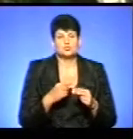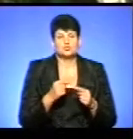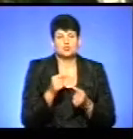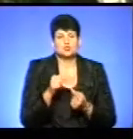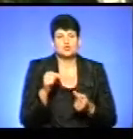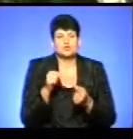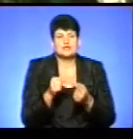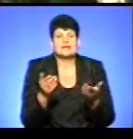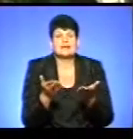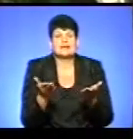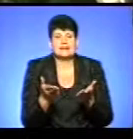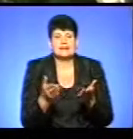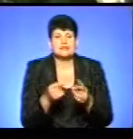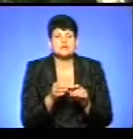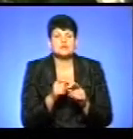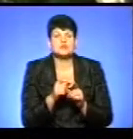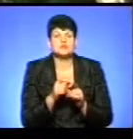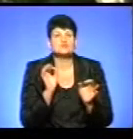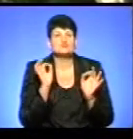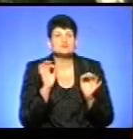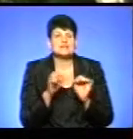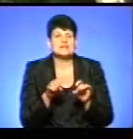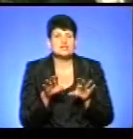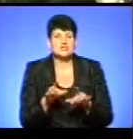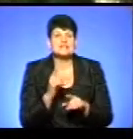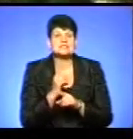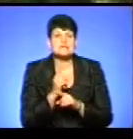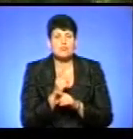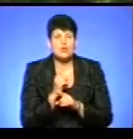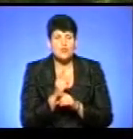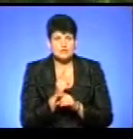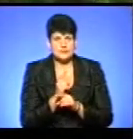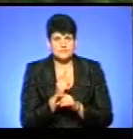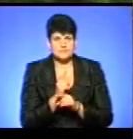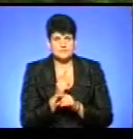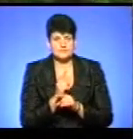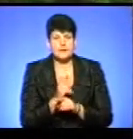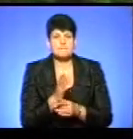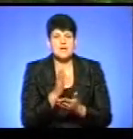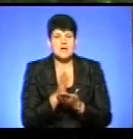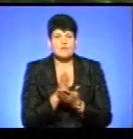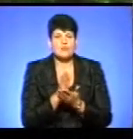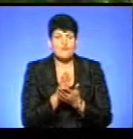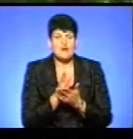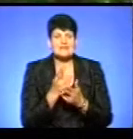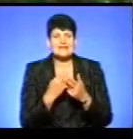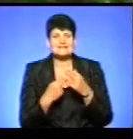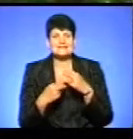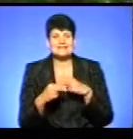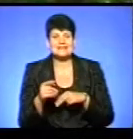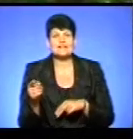саме, як звучить рішення. Заборона перебування цирків в